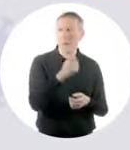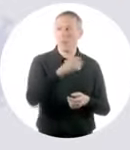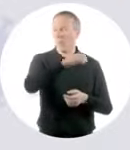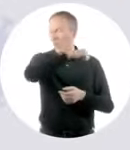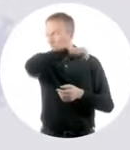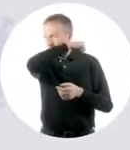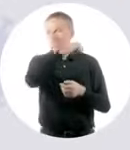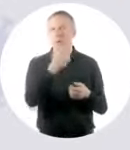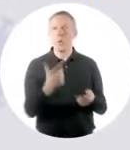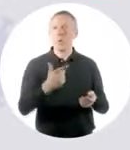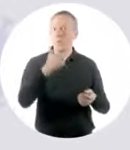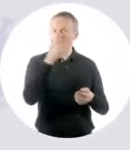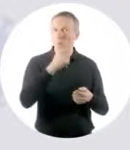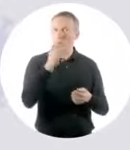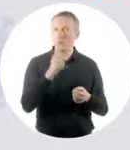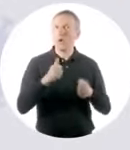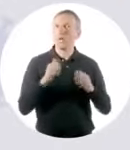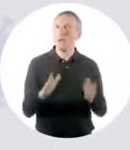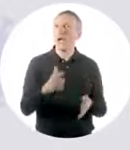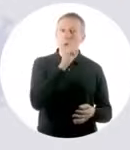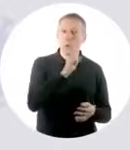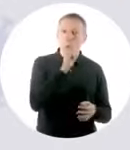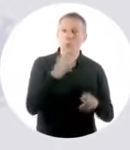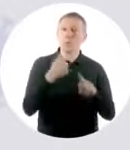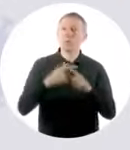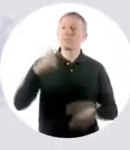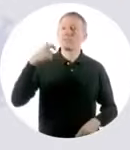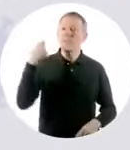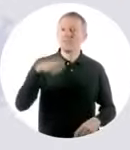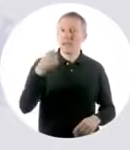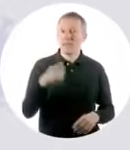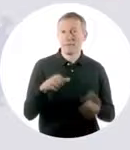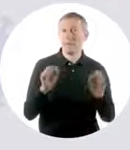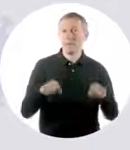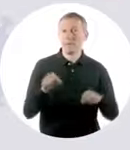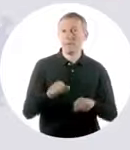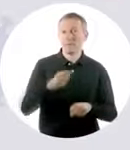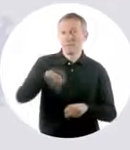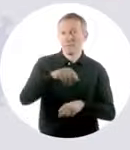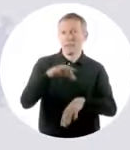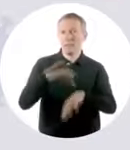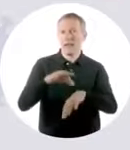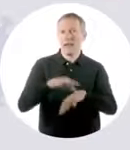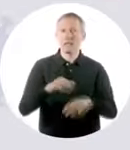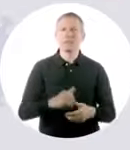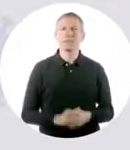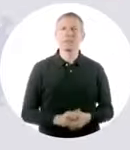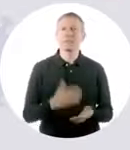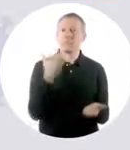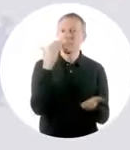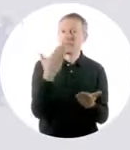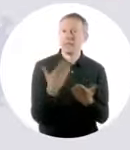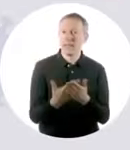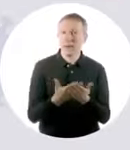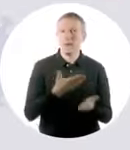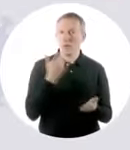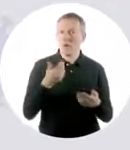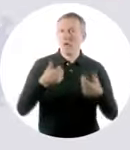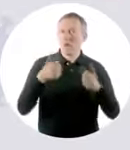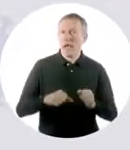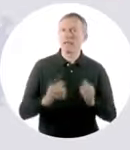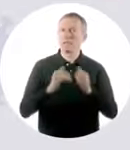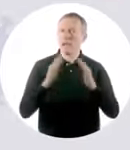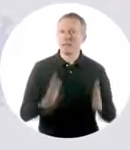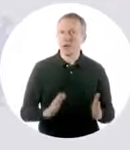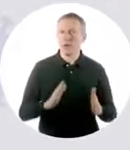Toussé ou éternué dans vos coins, puis jetez-les. Si vous êtes malvis, vous mentez ça le con. Allez chier dans un mouchoir. Si vous êtes